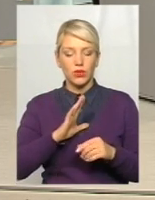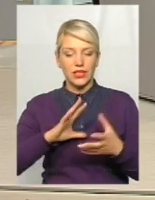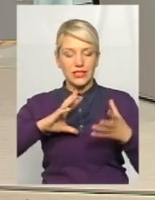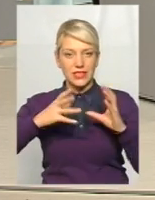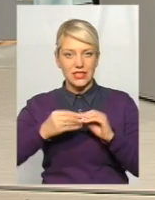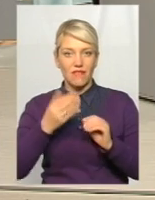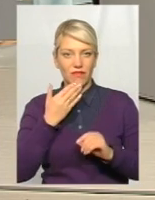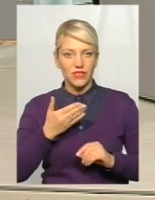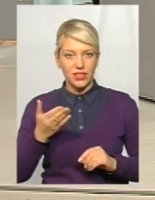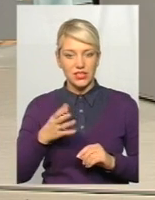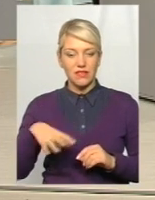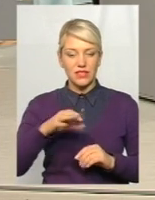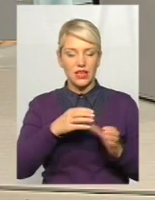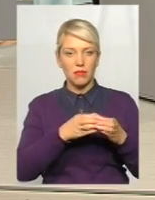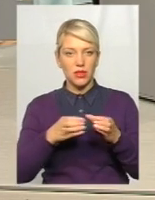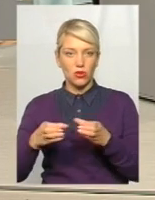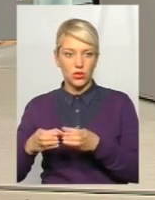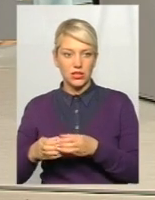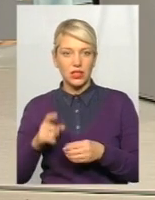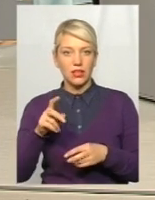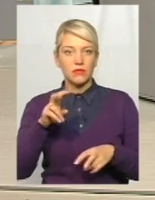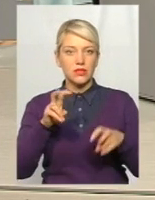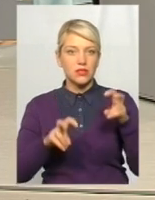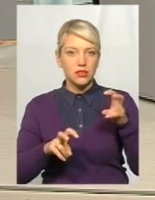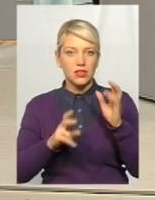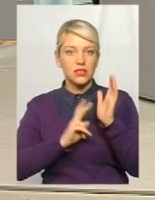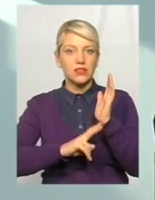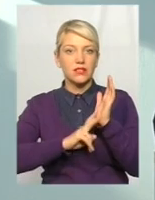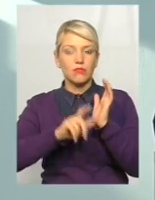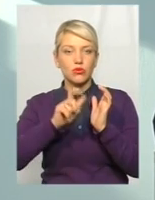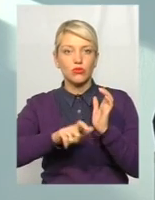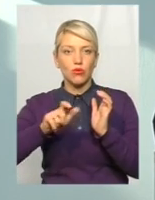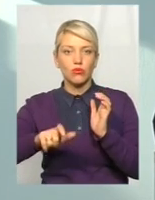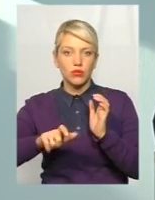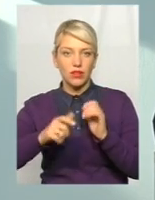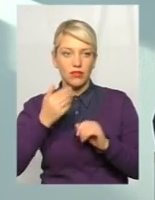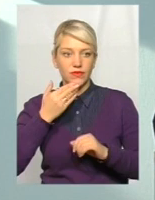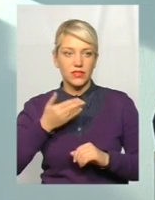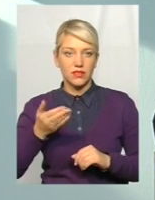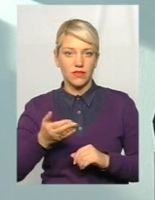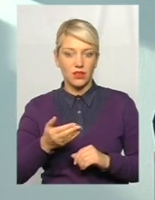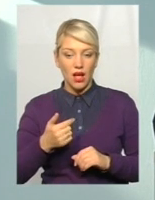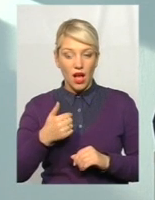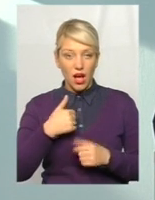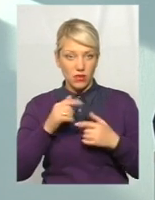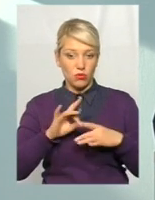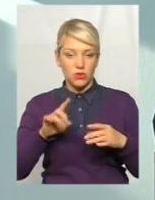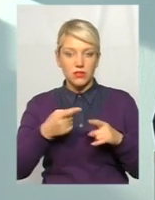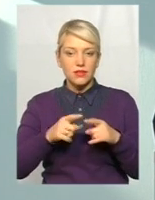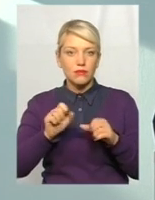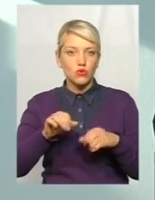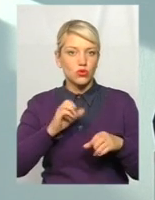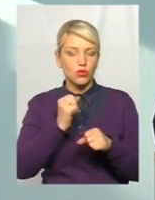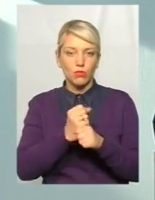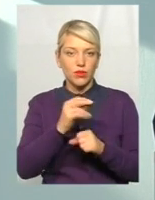зі всіх підрозділів, сидів штат 70 чоловік. Я їм сказав, це, в принципі, можуть робити дві людини в цьому програмі, в цьому немає